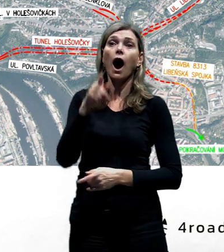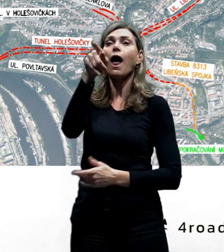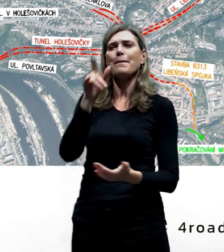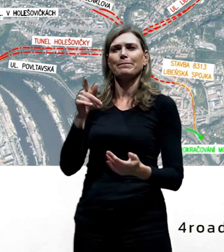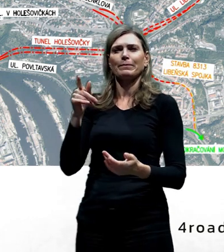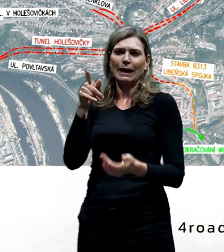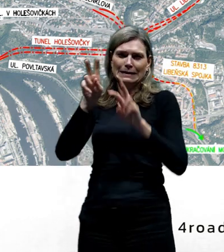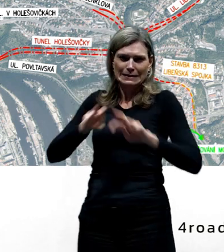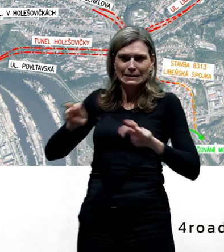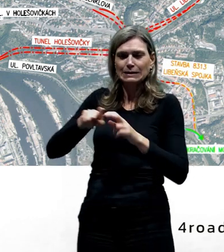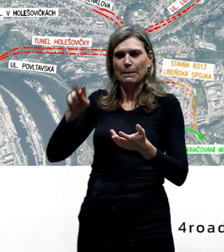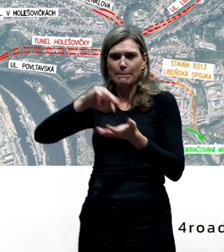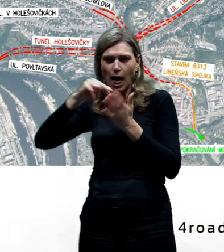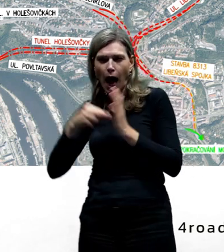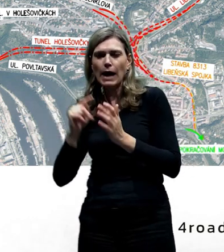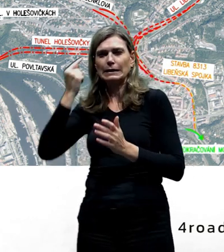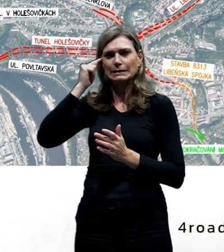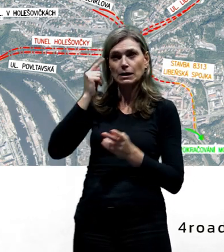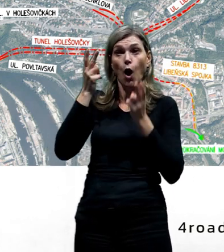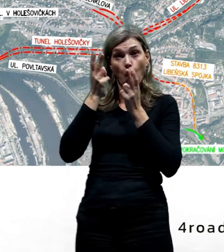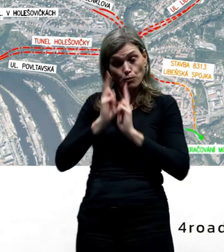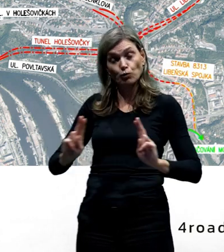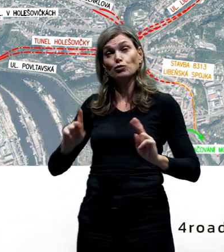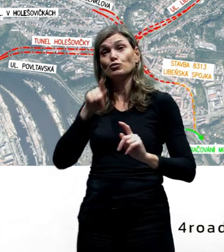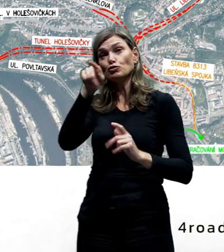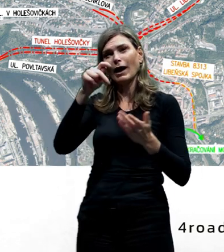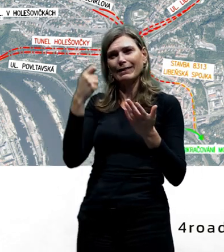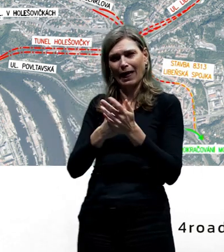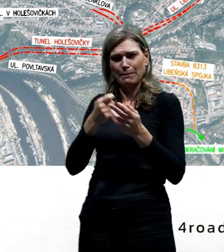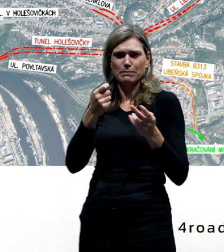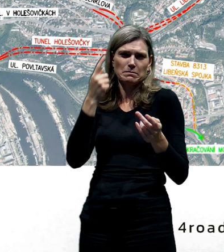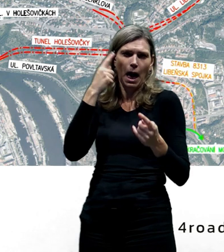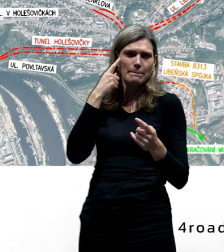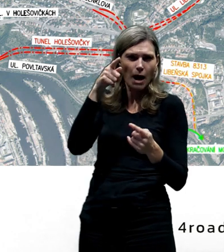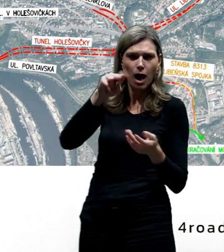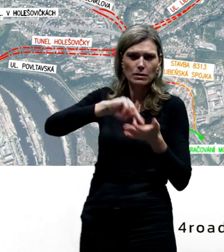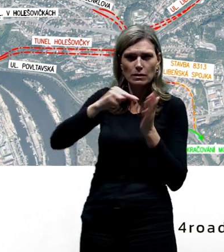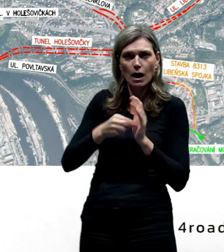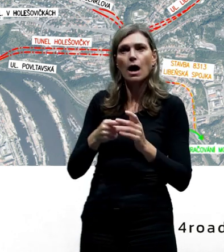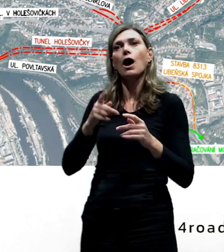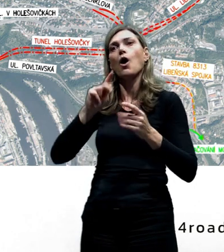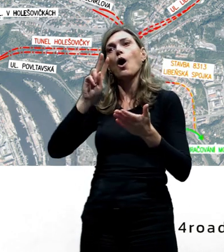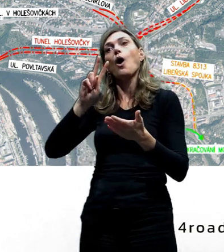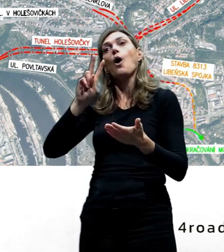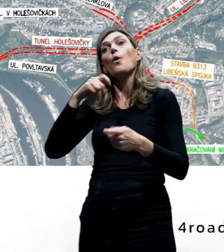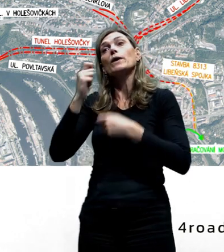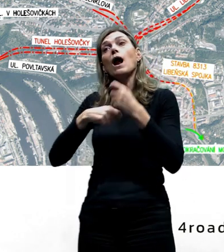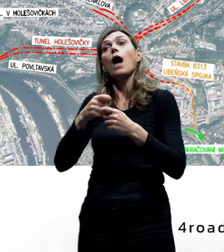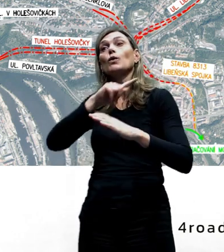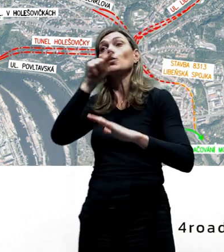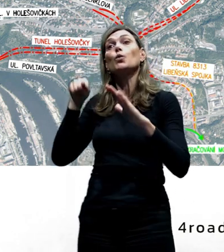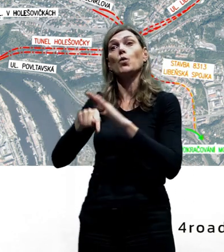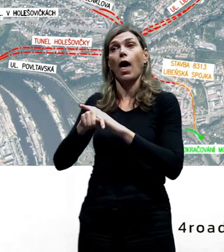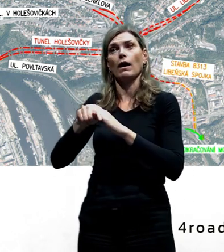bylo, zdali se nedá nahradit toto technické řešení tunelovými stavbami dvěma, které by